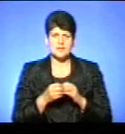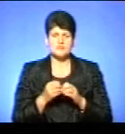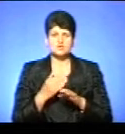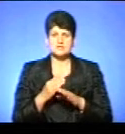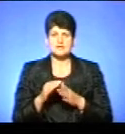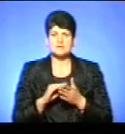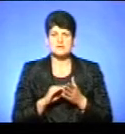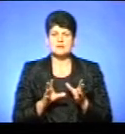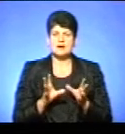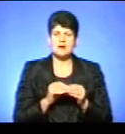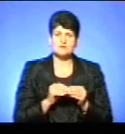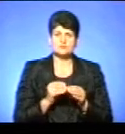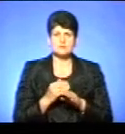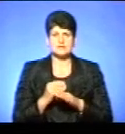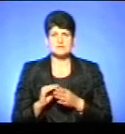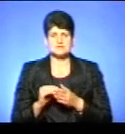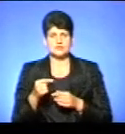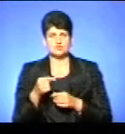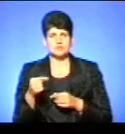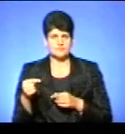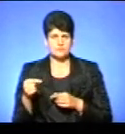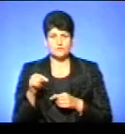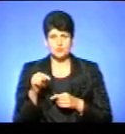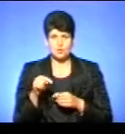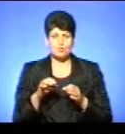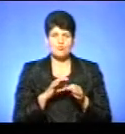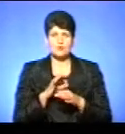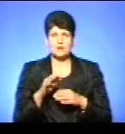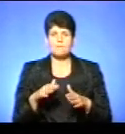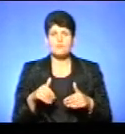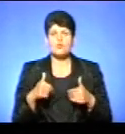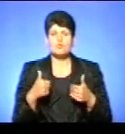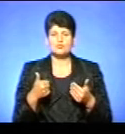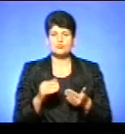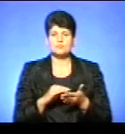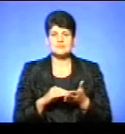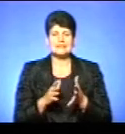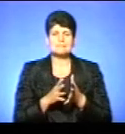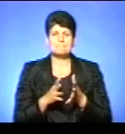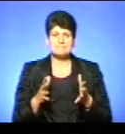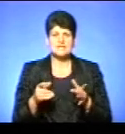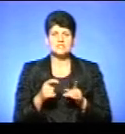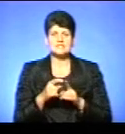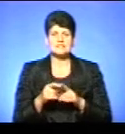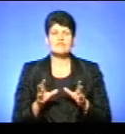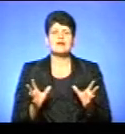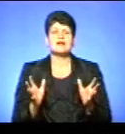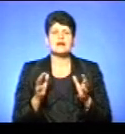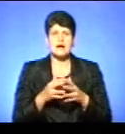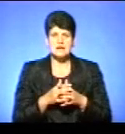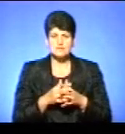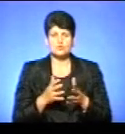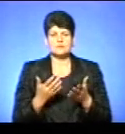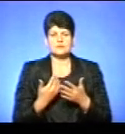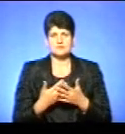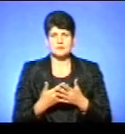них писалася разом, частина писалася через дефіс. В цьому проєкті пропонують писати більшість слів все-таки разом, хоча, ну,